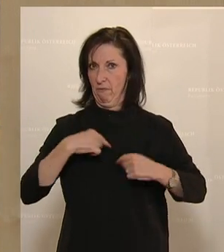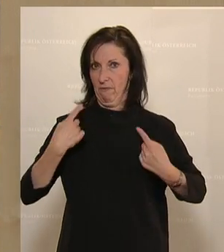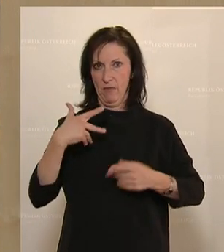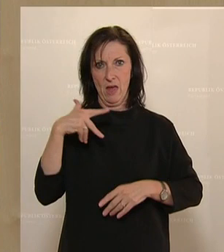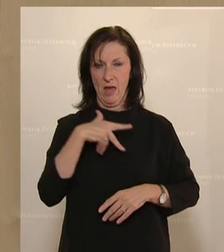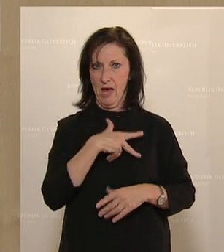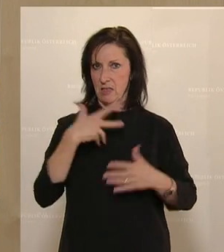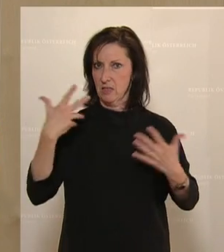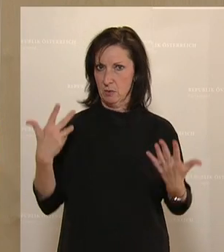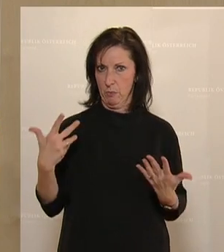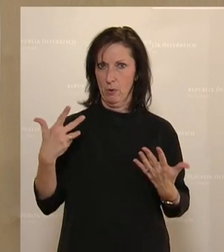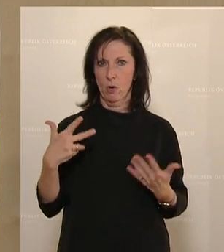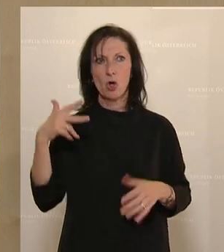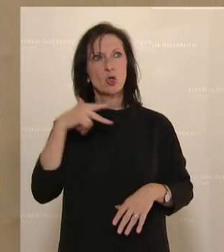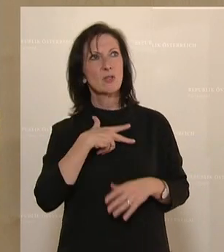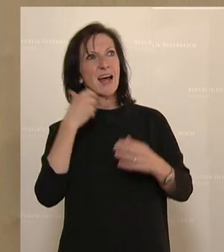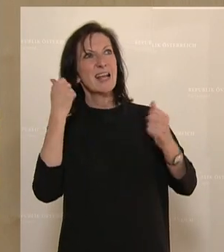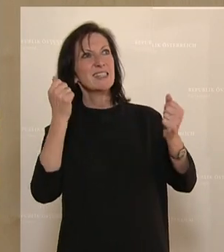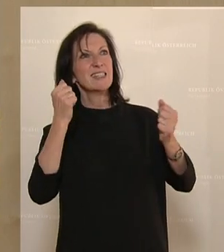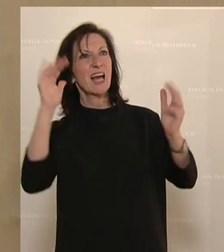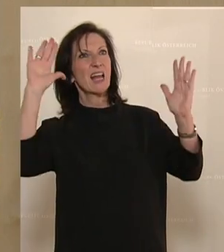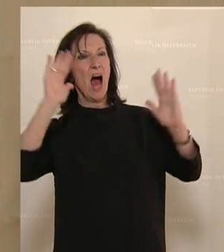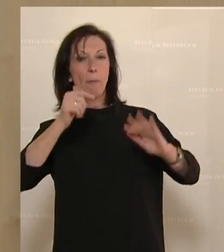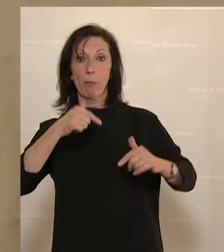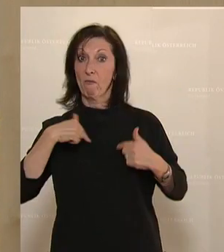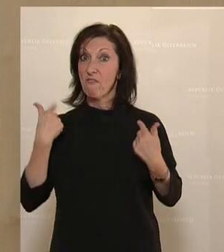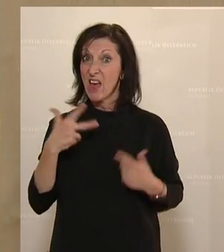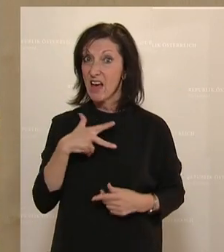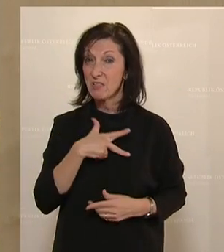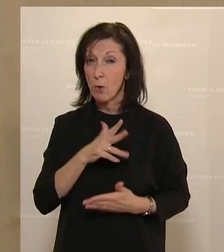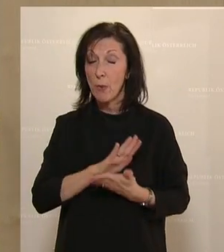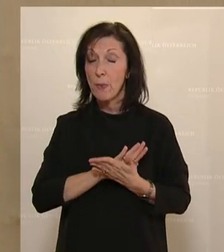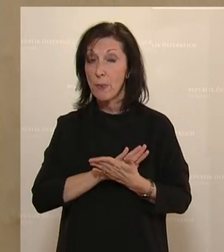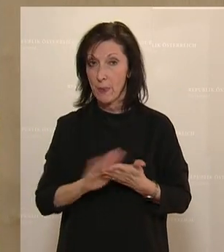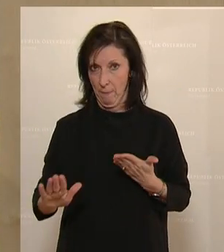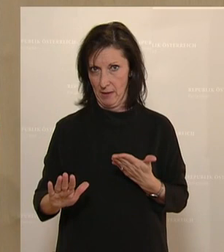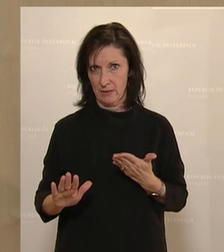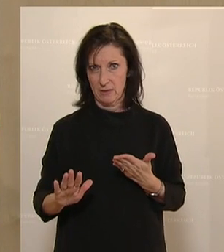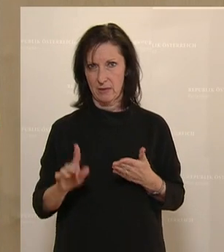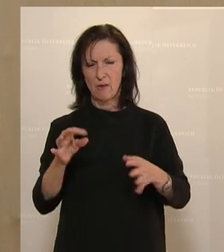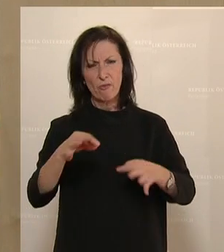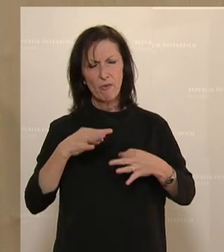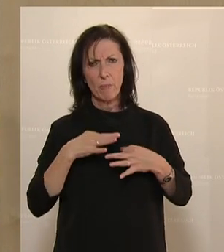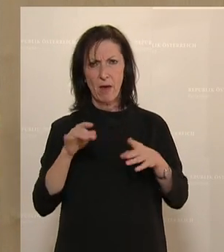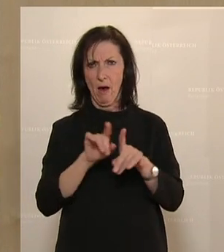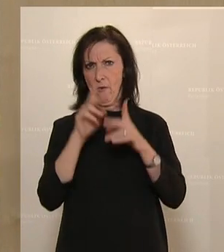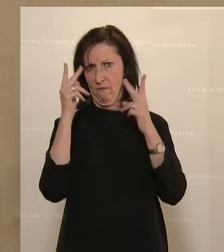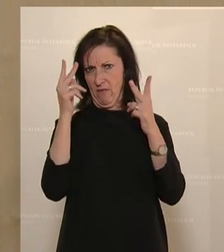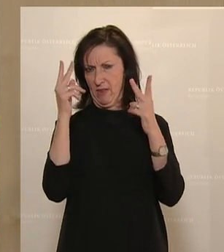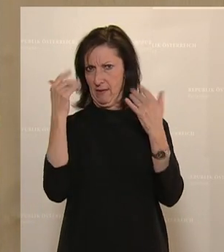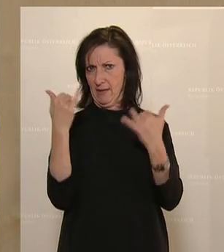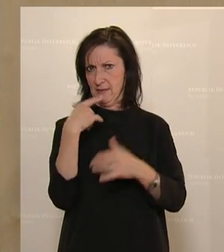für einen Abbau der sozialen Absicherung nie zu haben sein werden. Wichtig ist mir aber auch noch zu erwähnen,